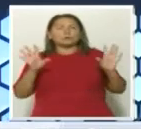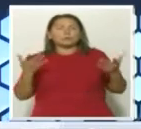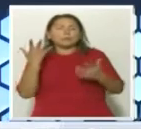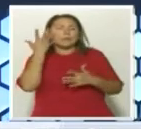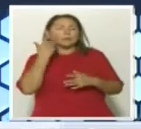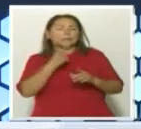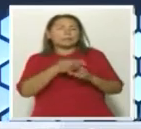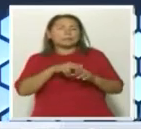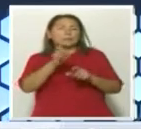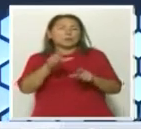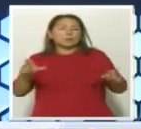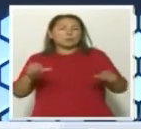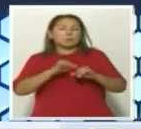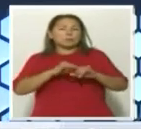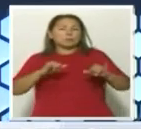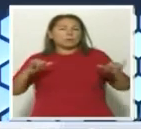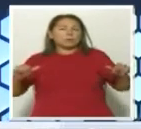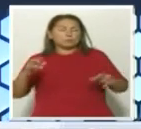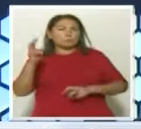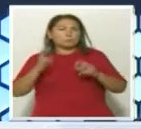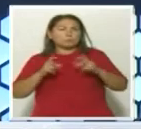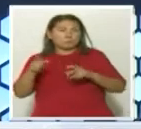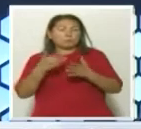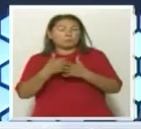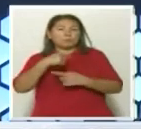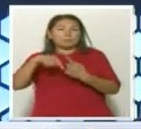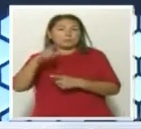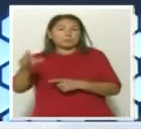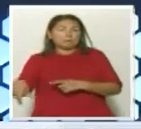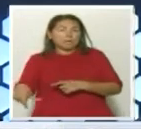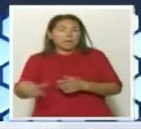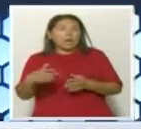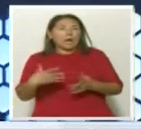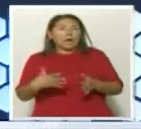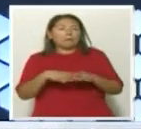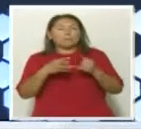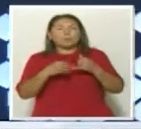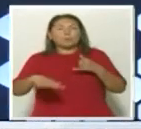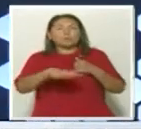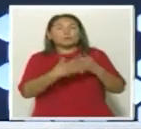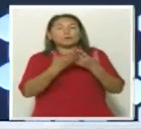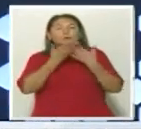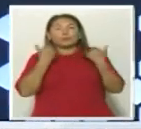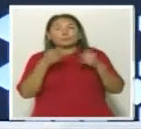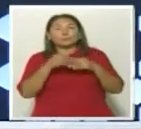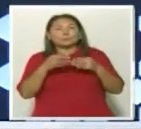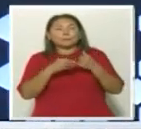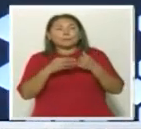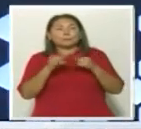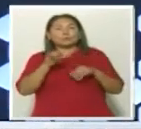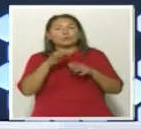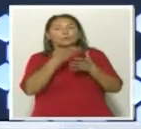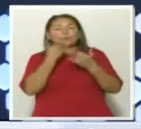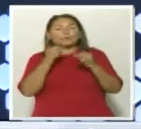когда эти люди будут наращивать производство, эти предпринимательницы, женщины, а площадей нет. У них нет возможности